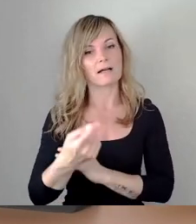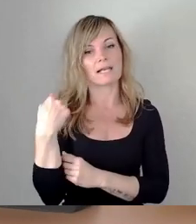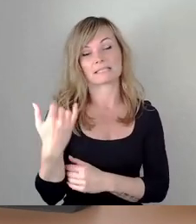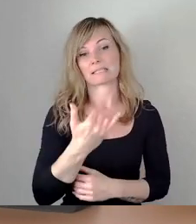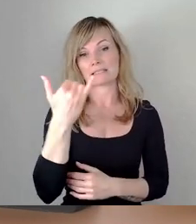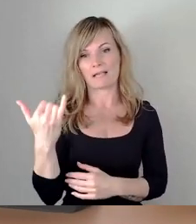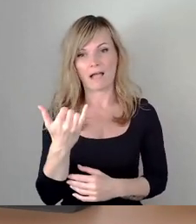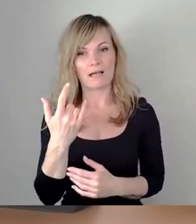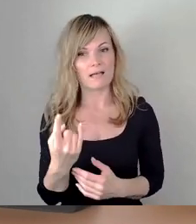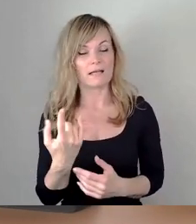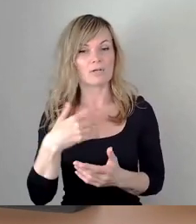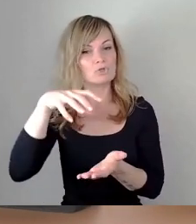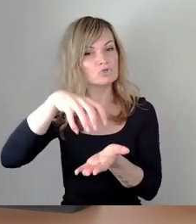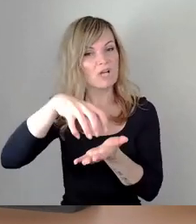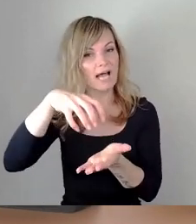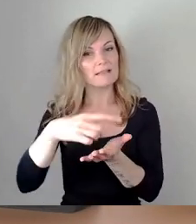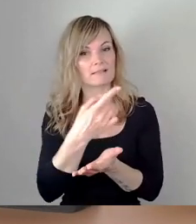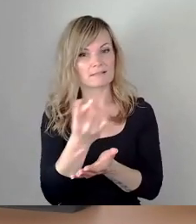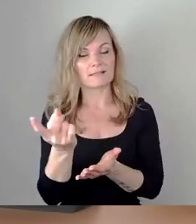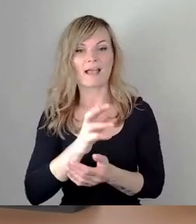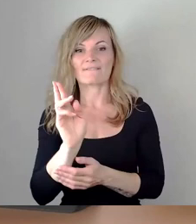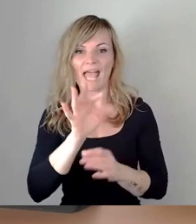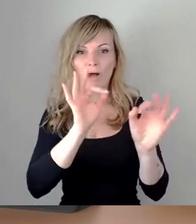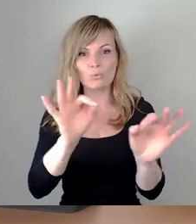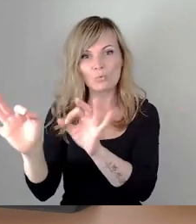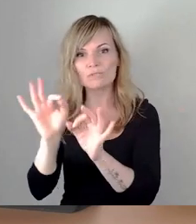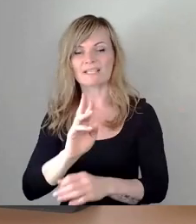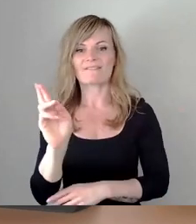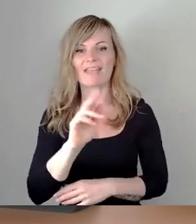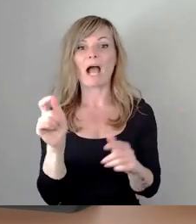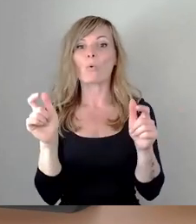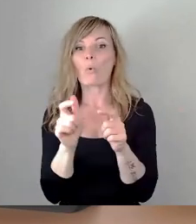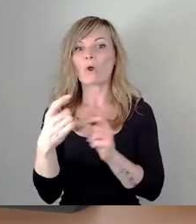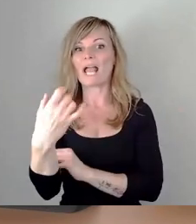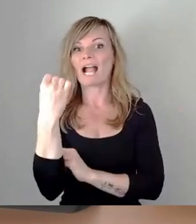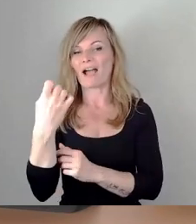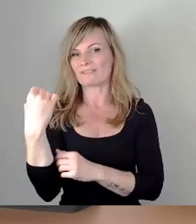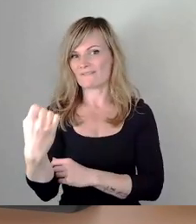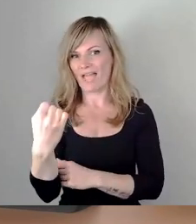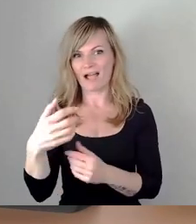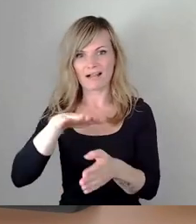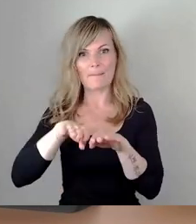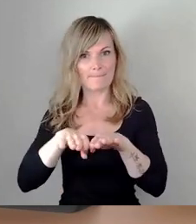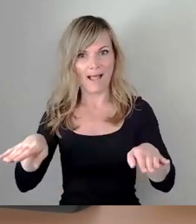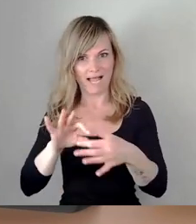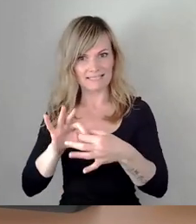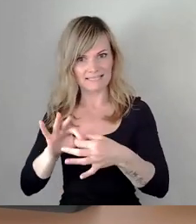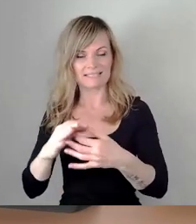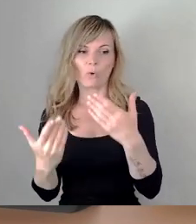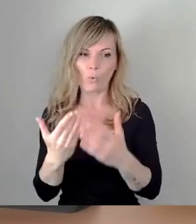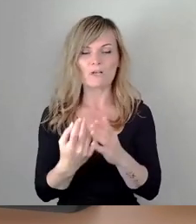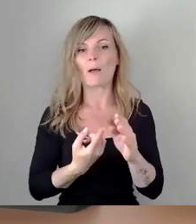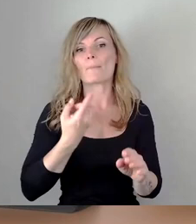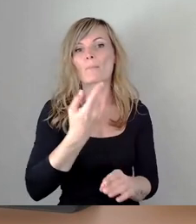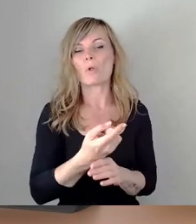Städte gut gefahren, die jetzt auf Kohlekraftwerke-Basis oder auch Müllverbrennungsanlagen-Basis